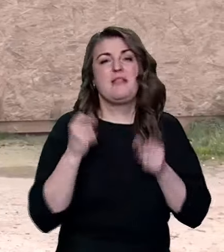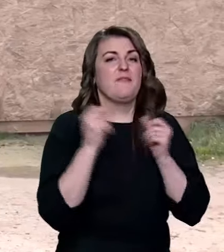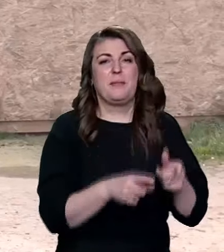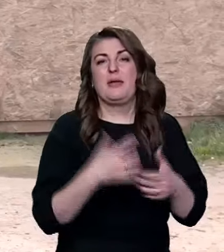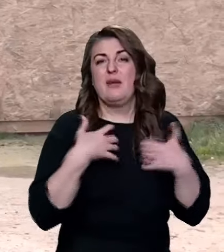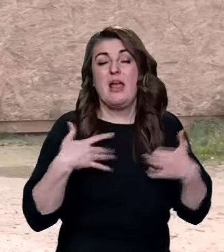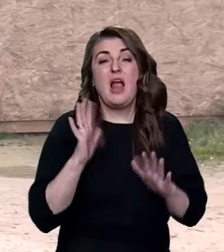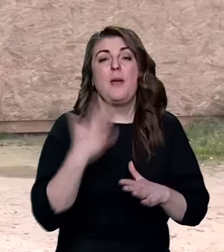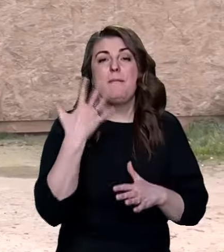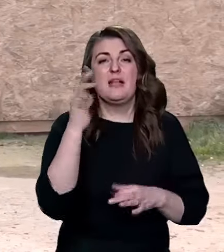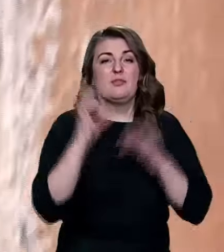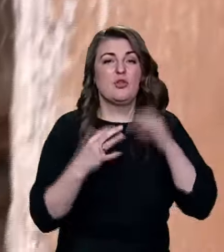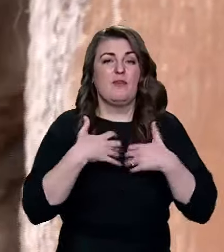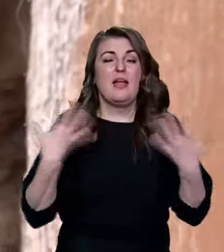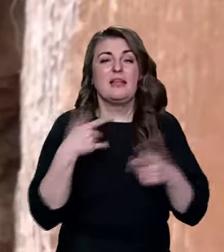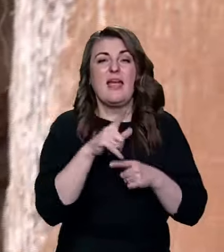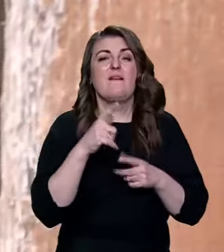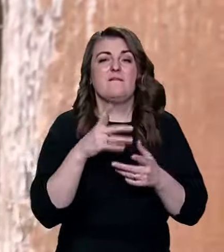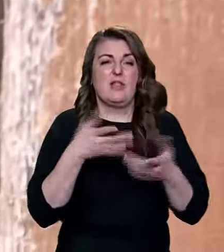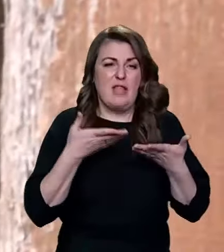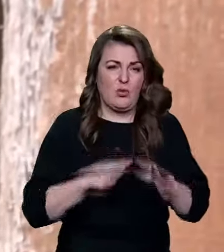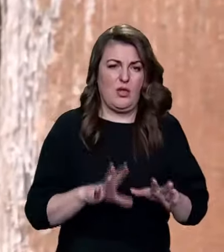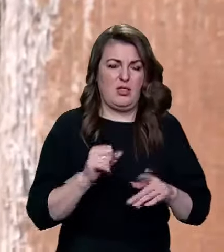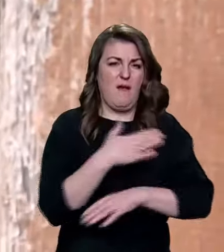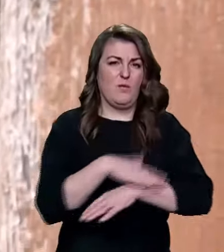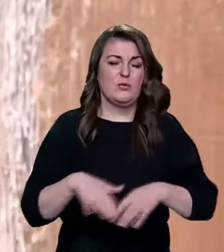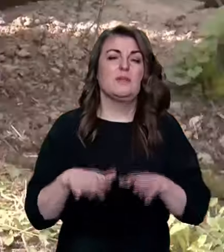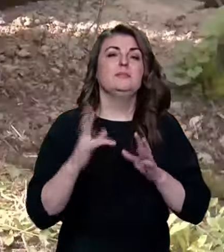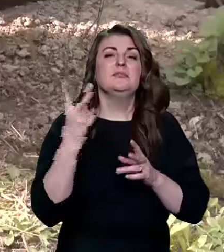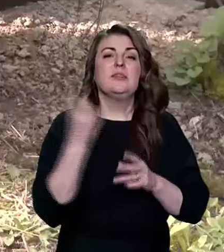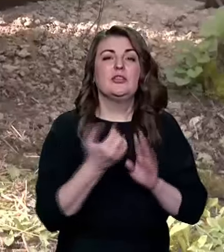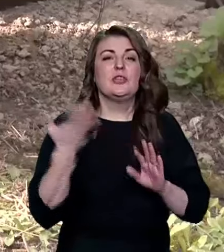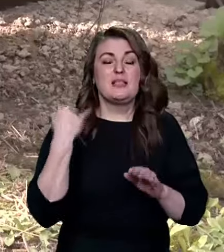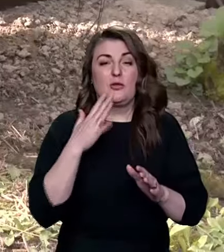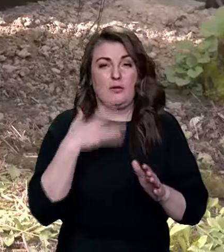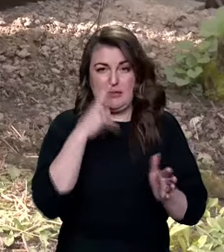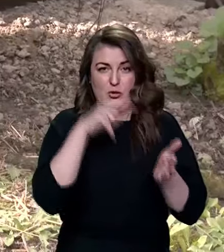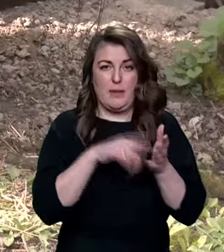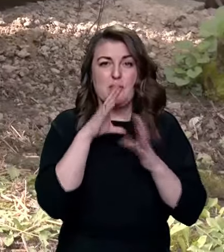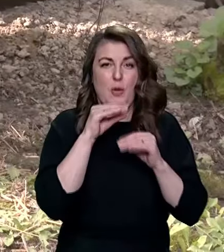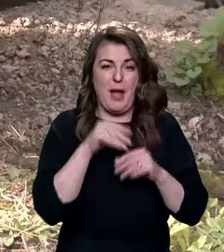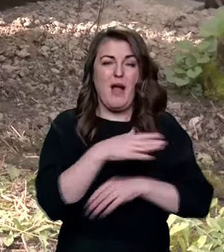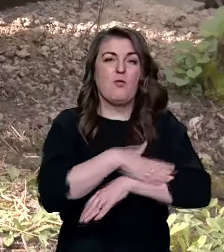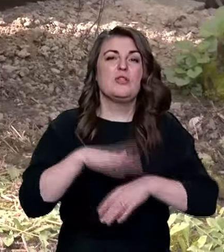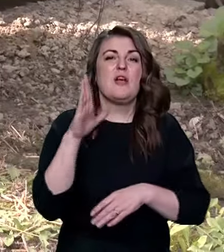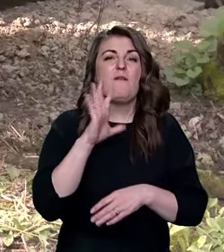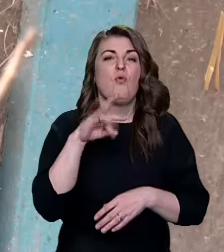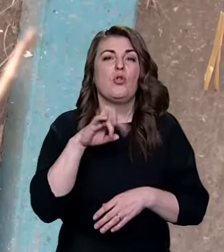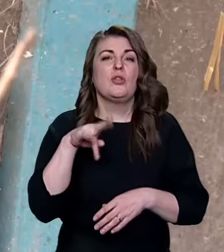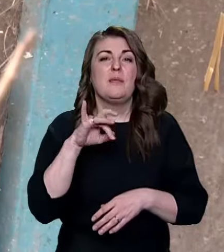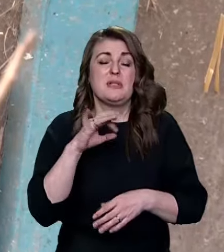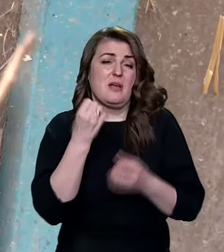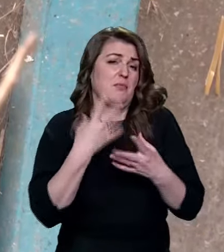5% тварин – це ті, які, власне, народились на вулиці. Два тижні назад до нас потрапила собака з вулиці Володимирської, собі просто